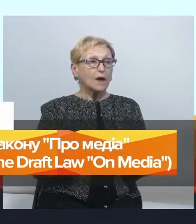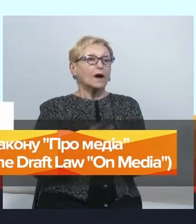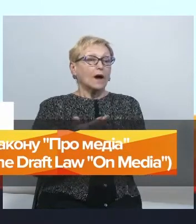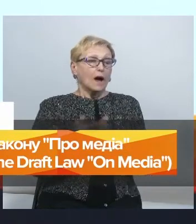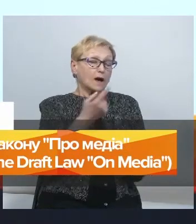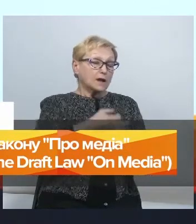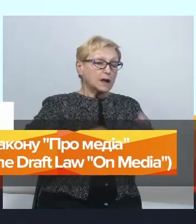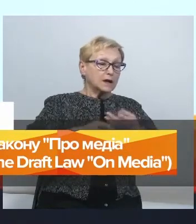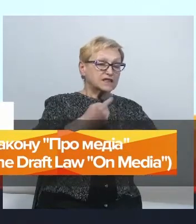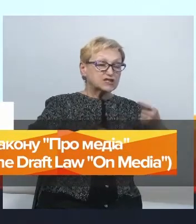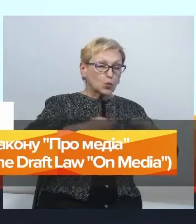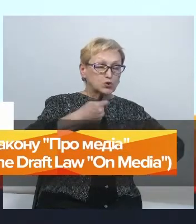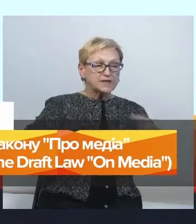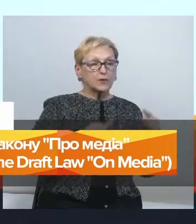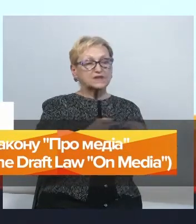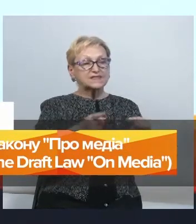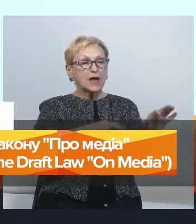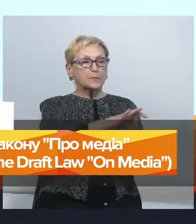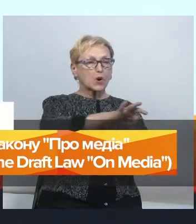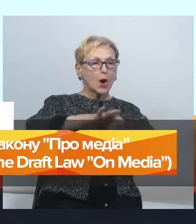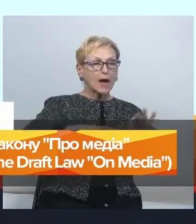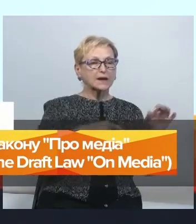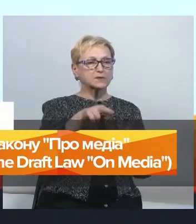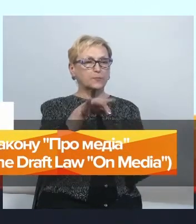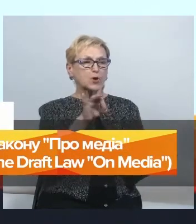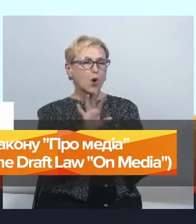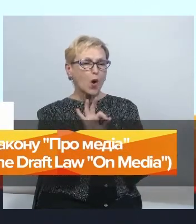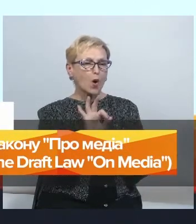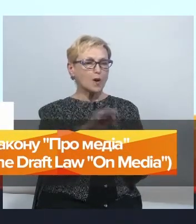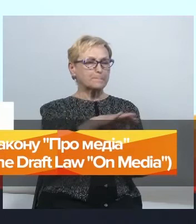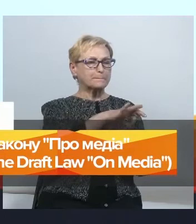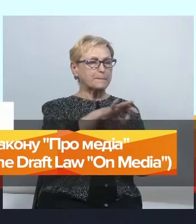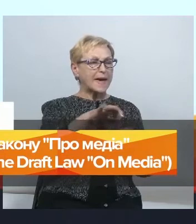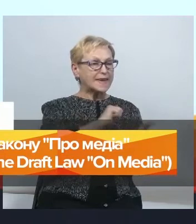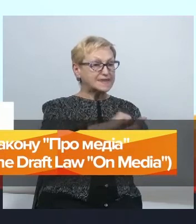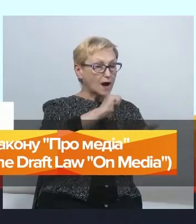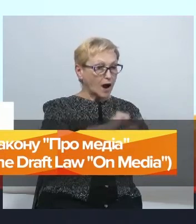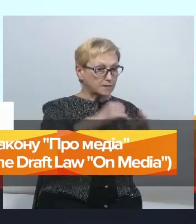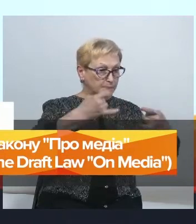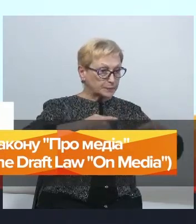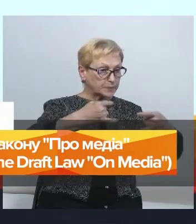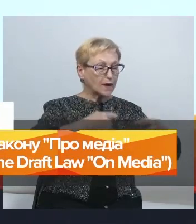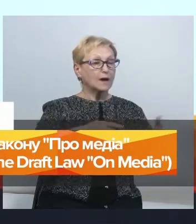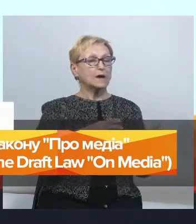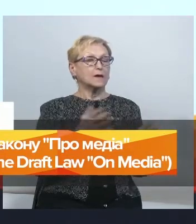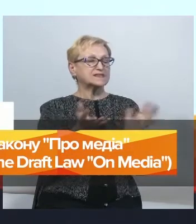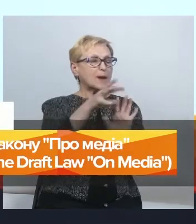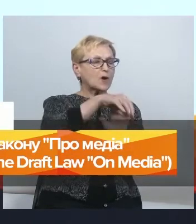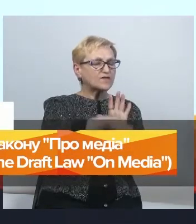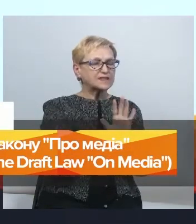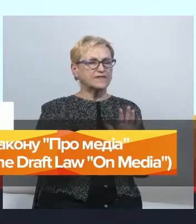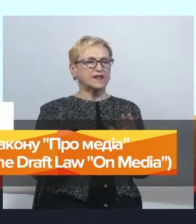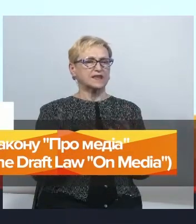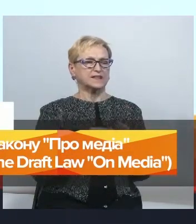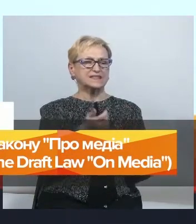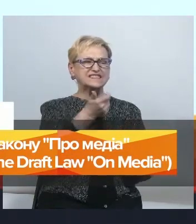цей проєкт про медіа пропонує все ж таки вести, запровадити цивілізовані правила гри, але